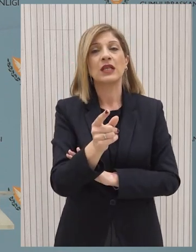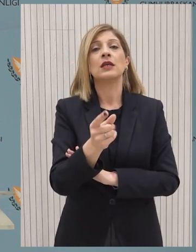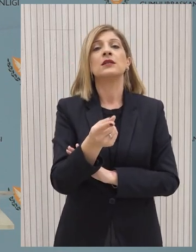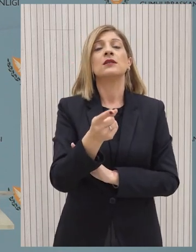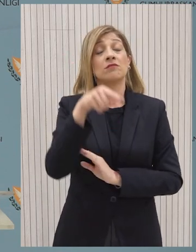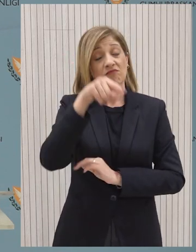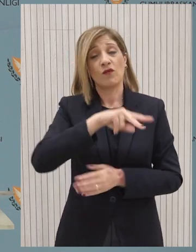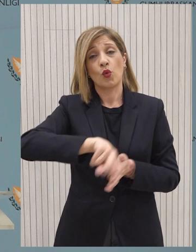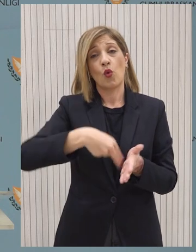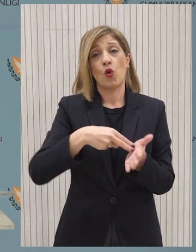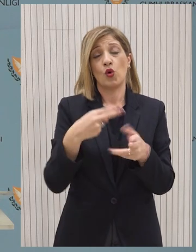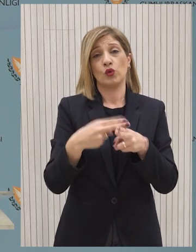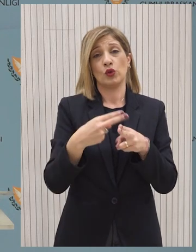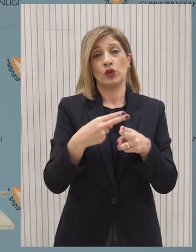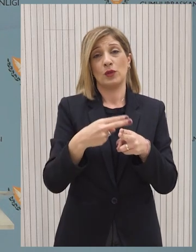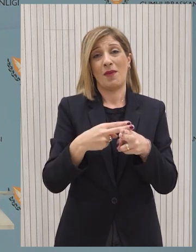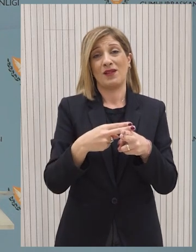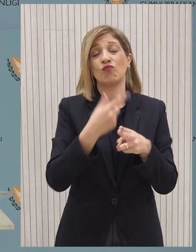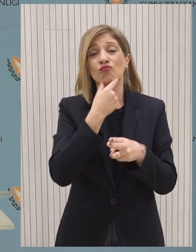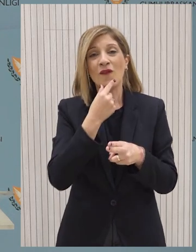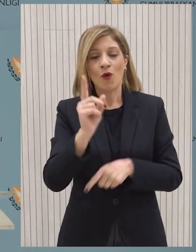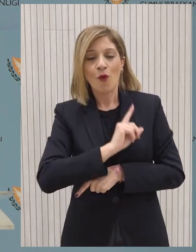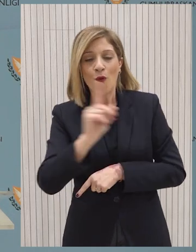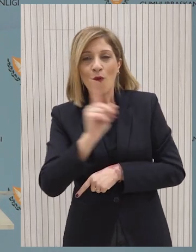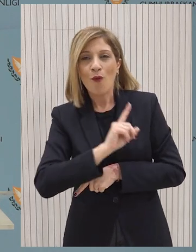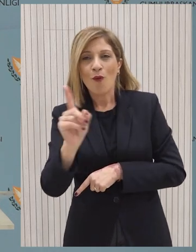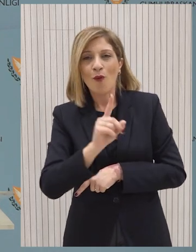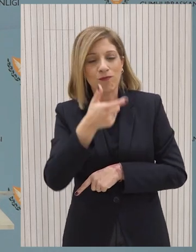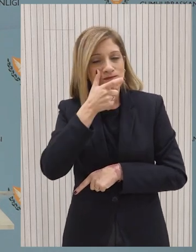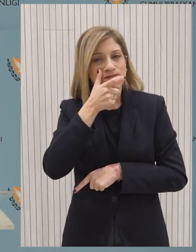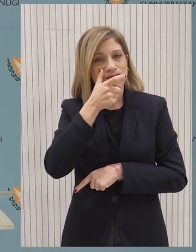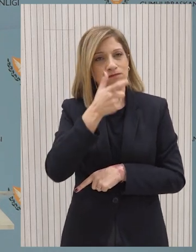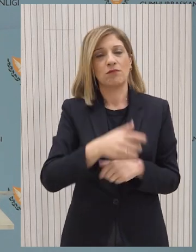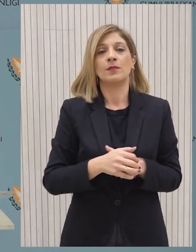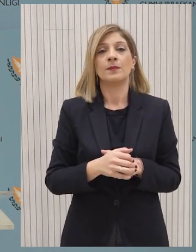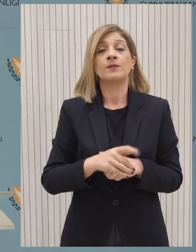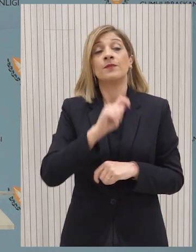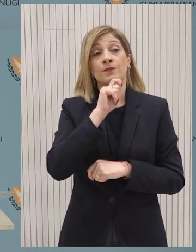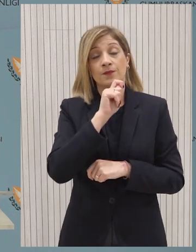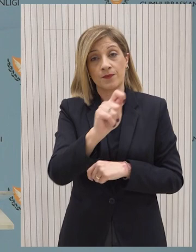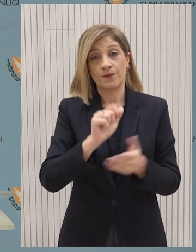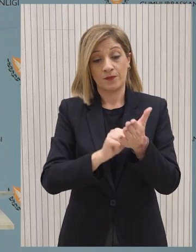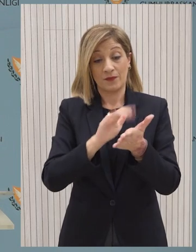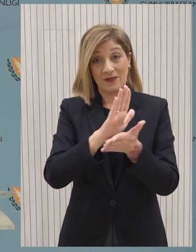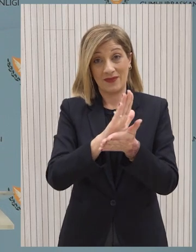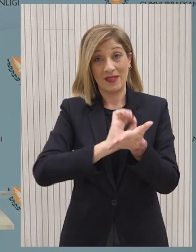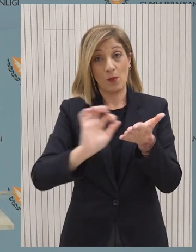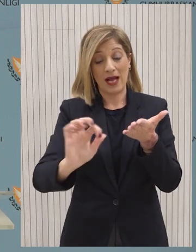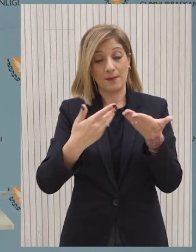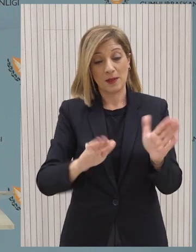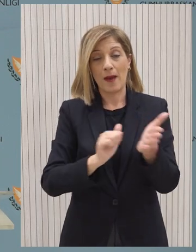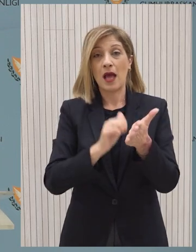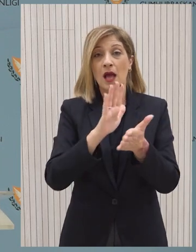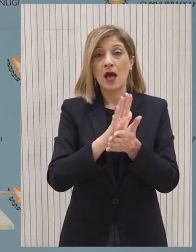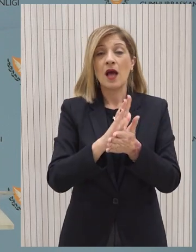διαδραματίζουν ρόλο στην διευκόλυνση του συντονισμού, του ελέγχου και της παρακολούθησης. Όπως αναφέρει και στην επιστολή του ο Πρόεδρος Χρυστοδουλίδης,